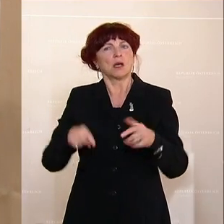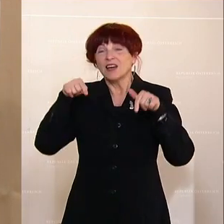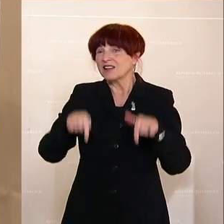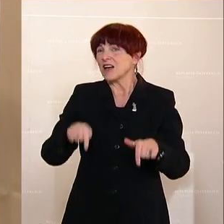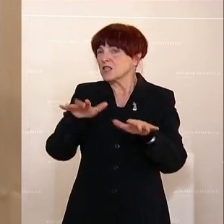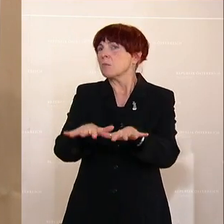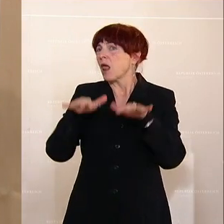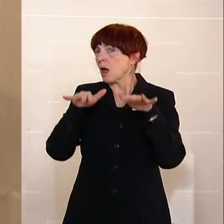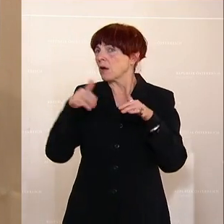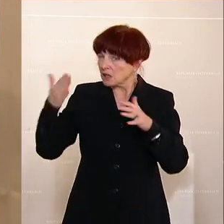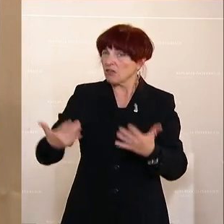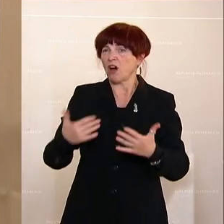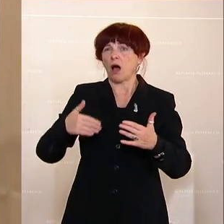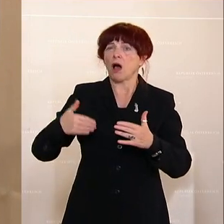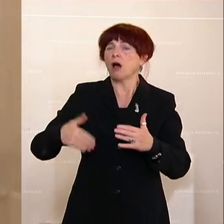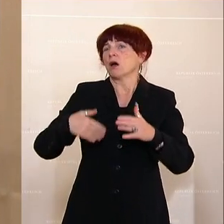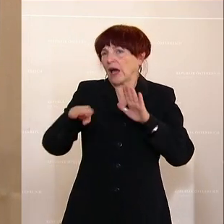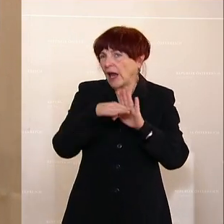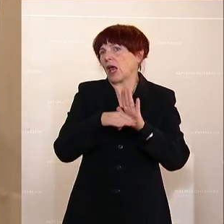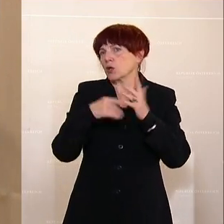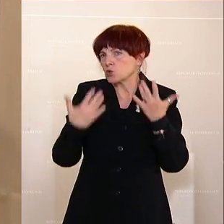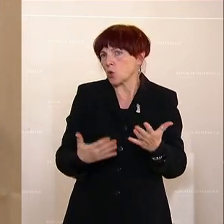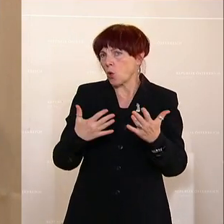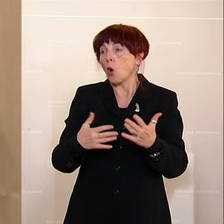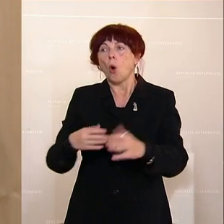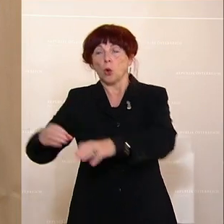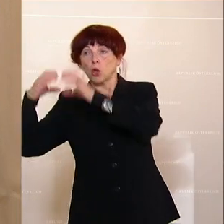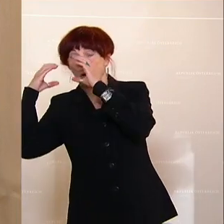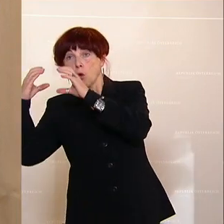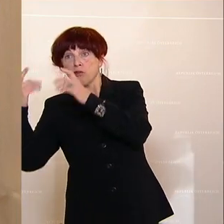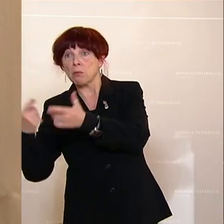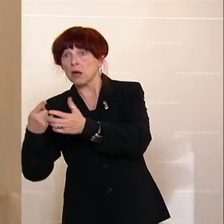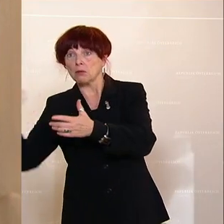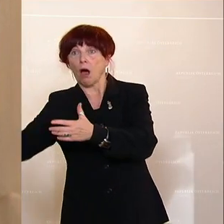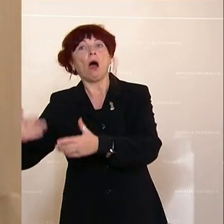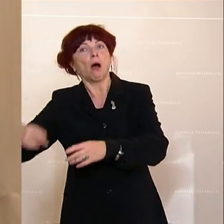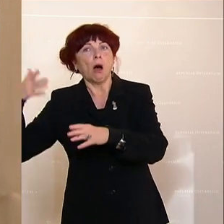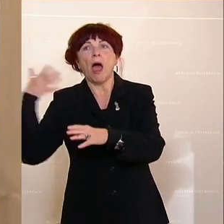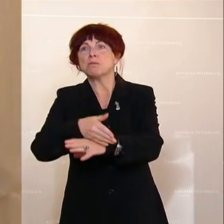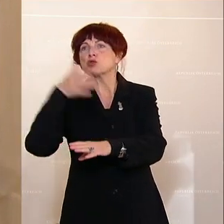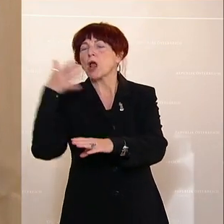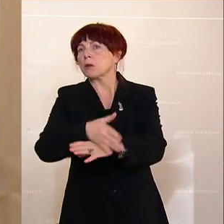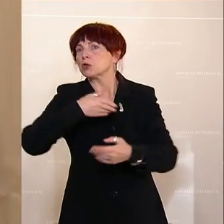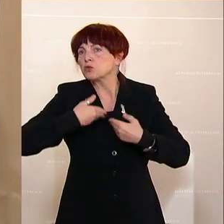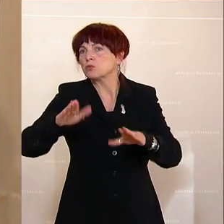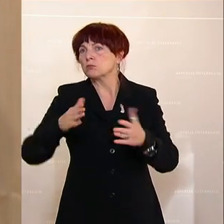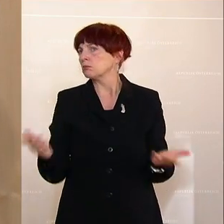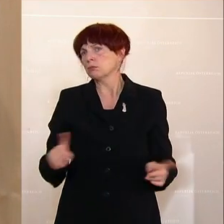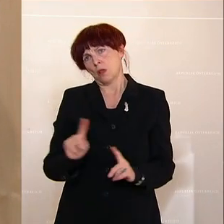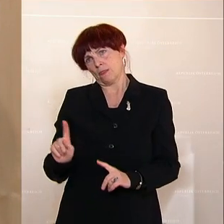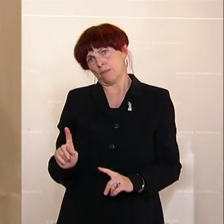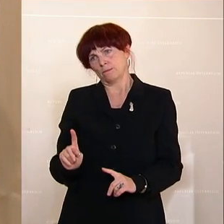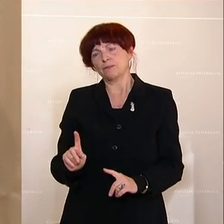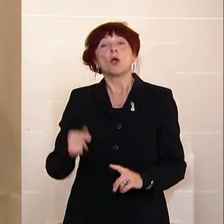bis jetzt üblich waren, ob man sie jetzt einfach nur von der ÖVP hinweg wischen lässt. Aber ein Punkt, der grundsätzlich, glaube ich,